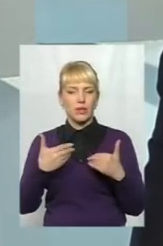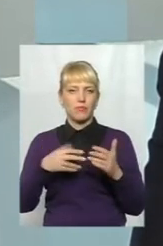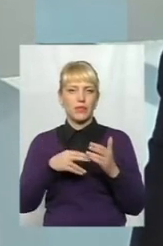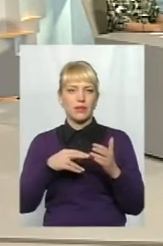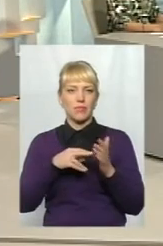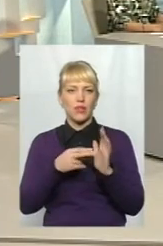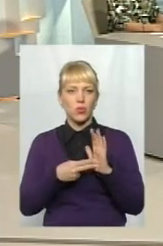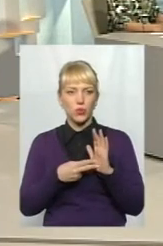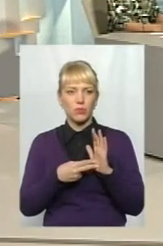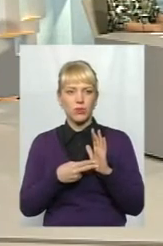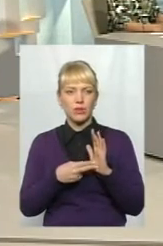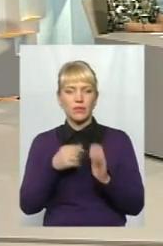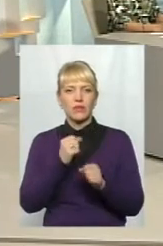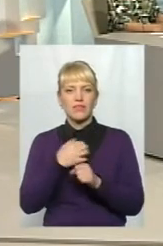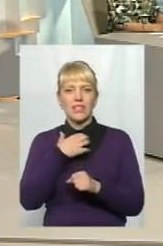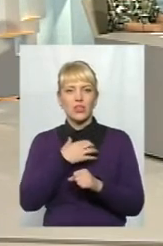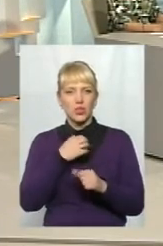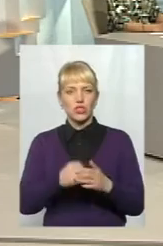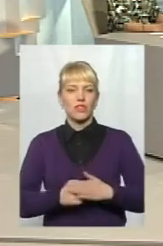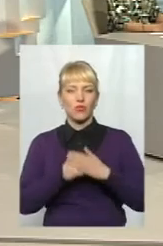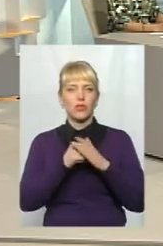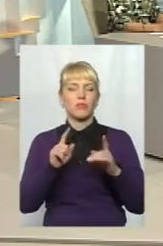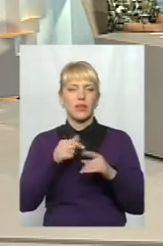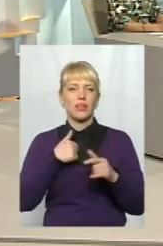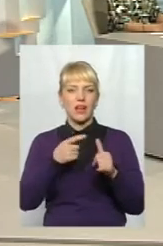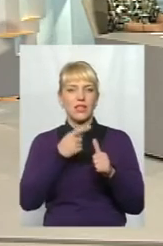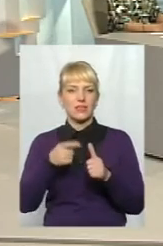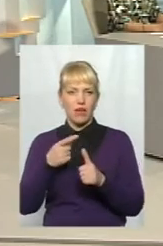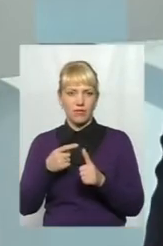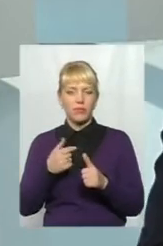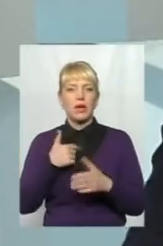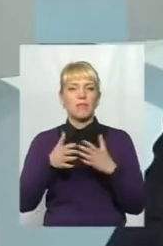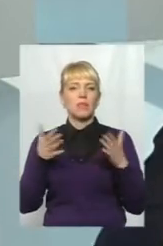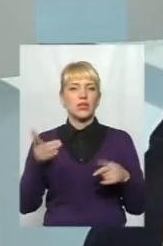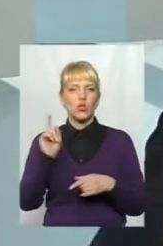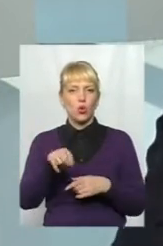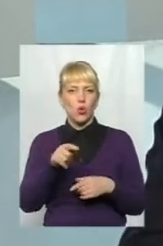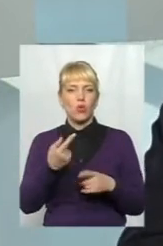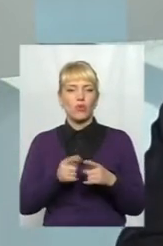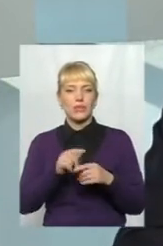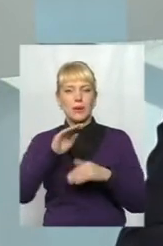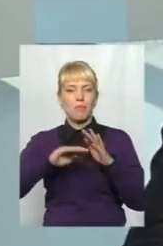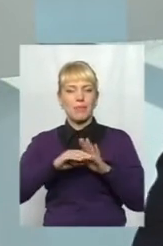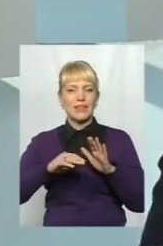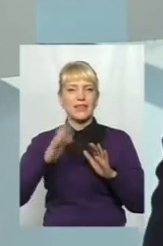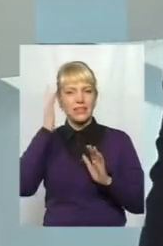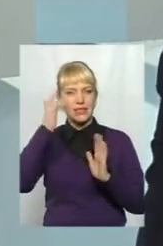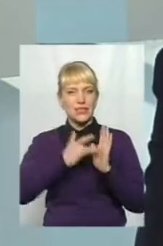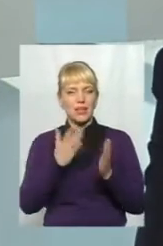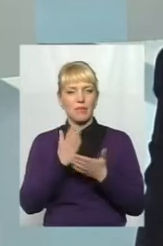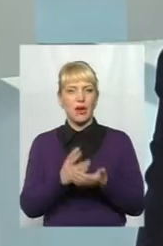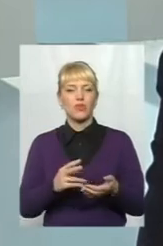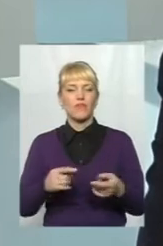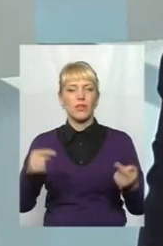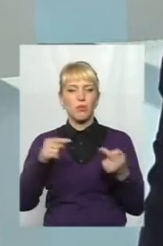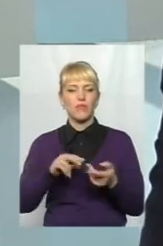стратегічних основних фундаментах, які я назвав. Більше того, власне, ці підцілі мають відповідний план